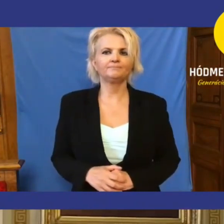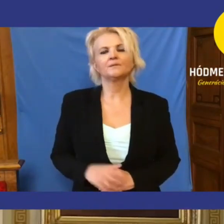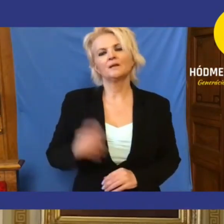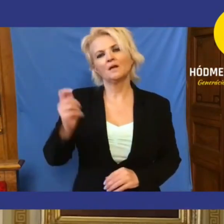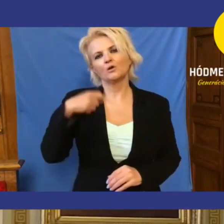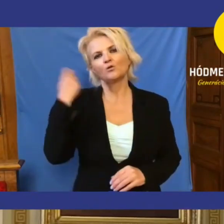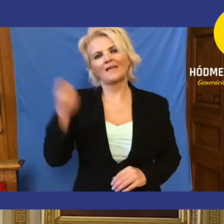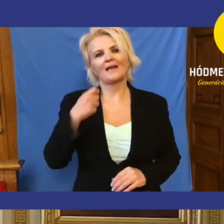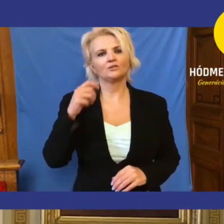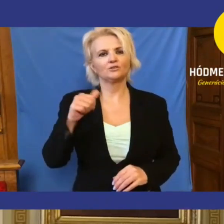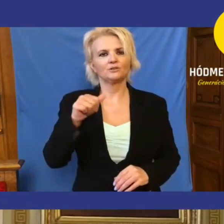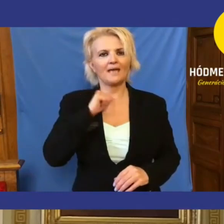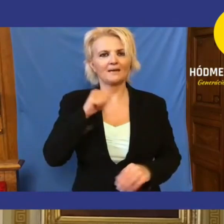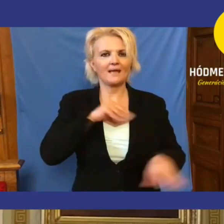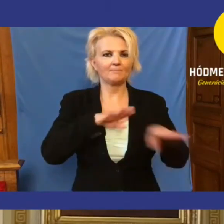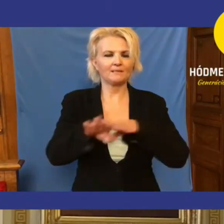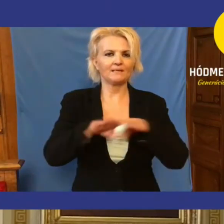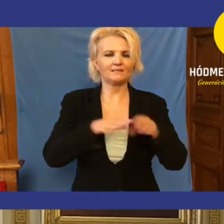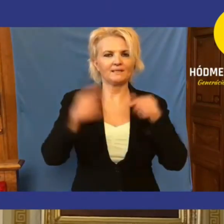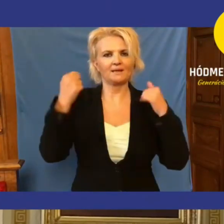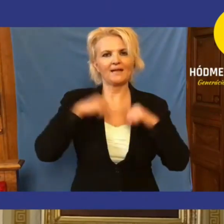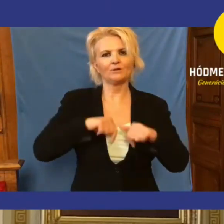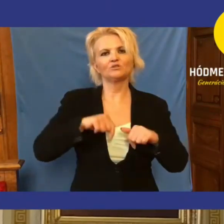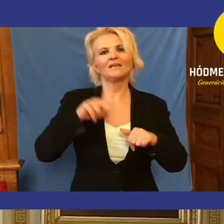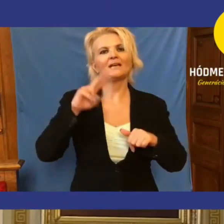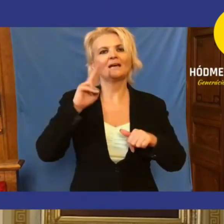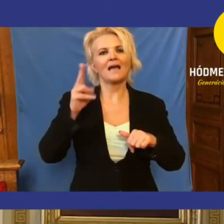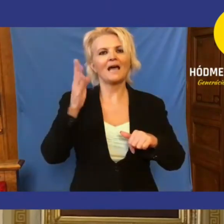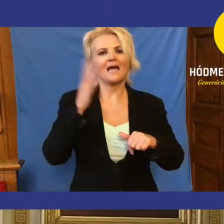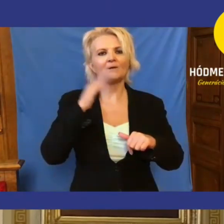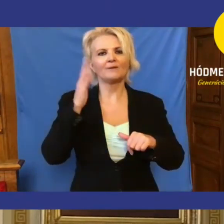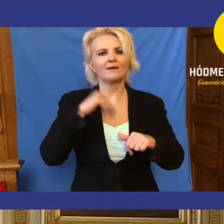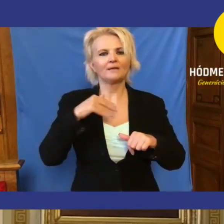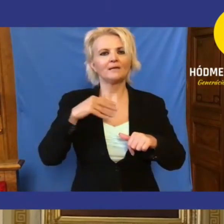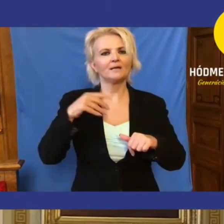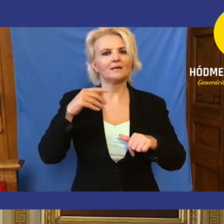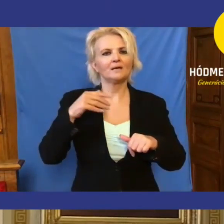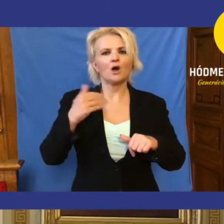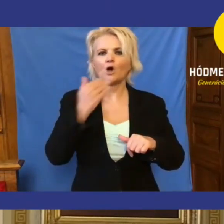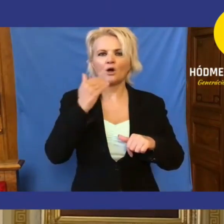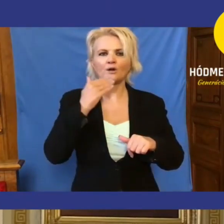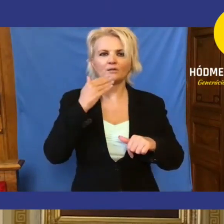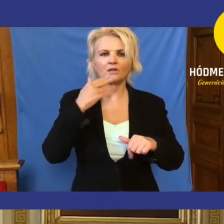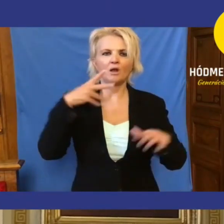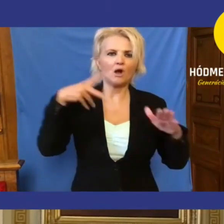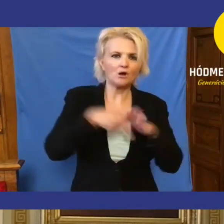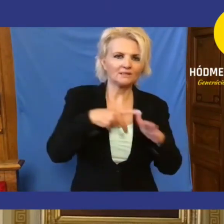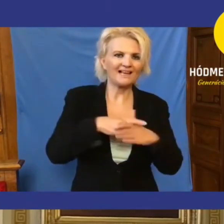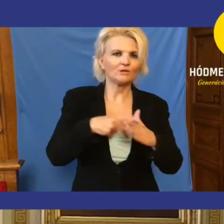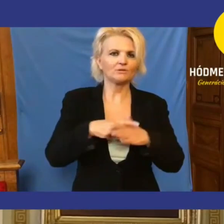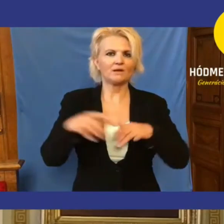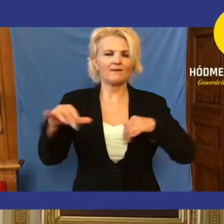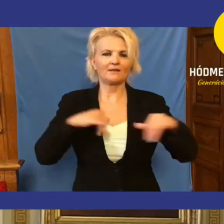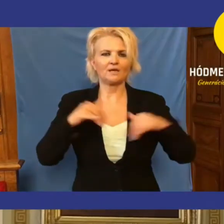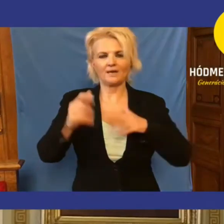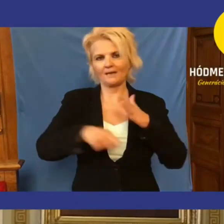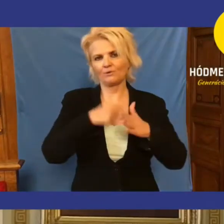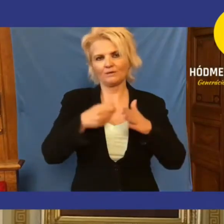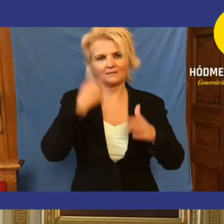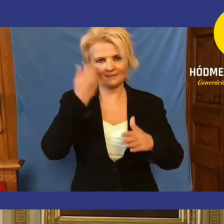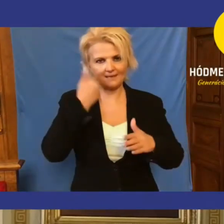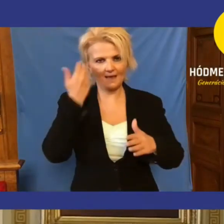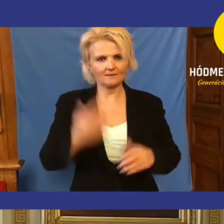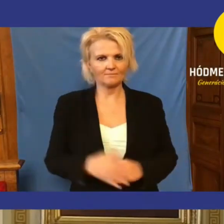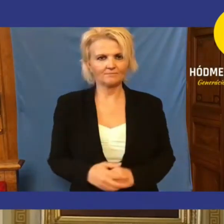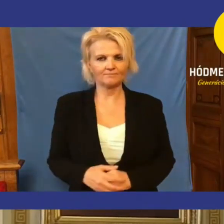Kúlyás Gergely miniszterelnökségén lévő KFF szándékosan megakadályozta azt, hogy vásárhelyen ez a projekt megvalósuljon. Szégyen gyalázat.